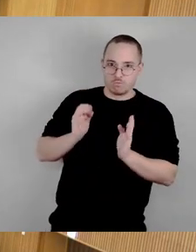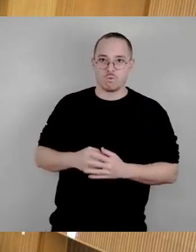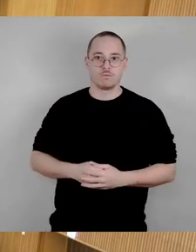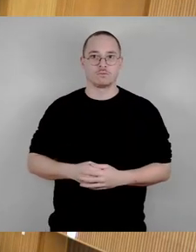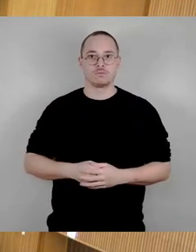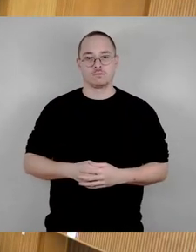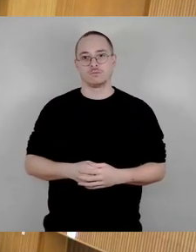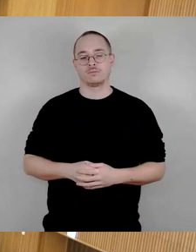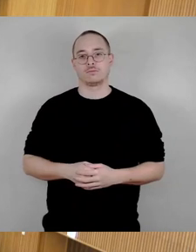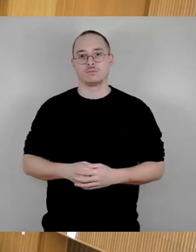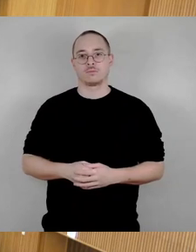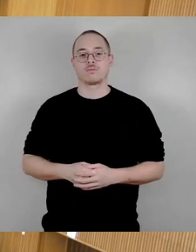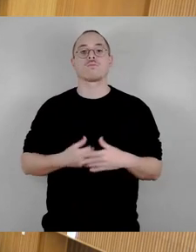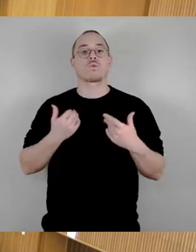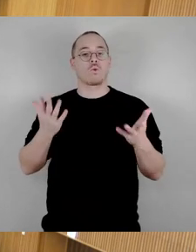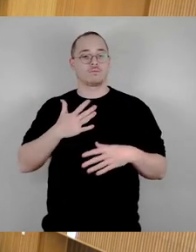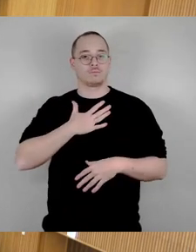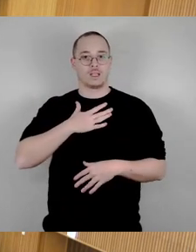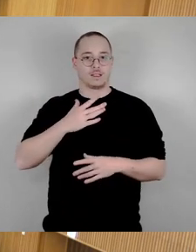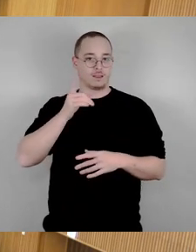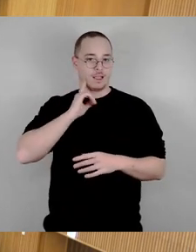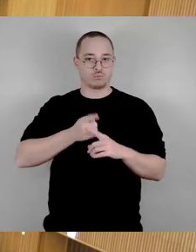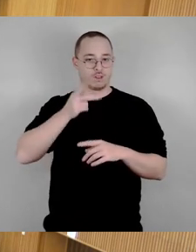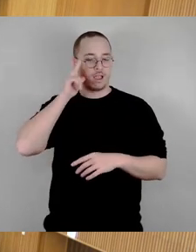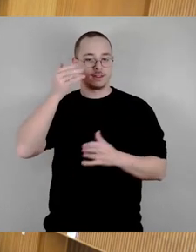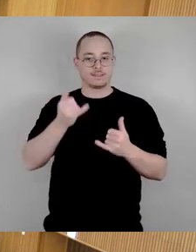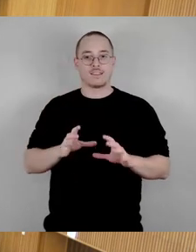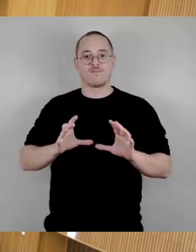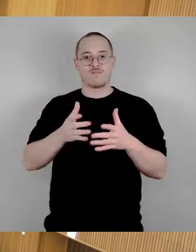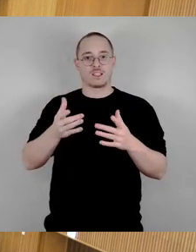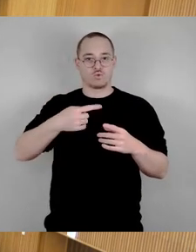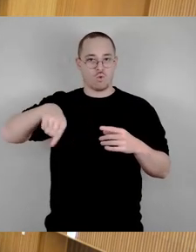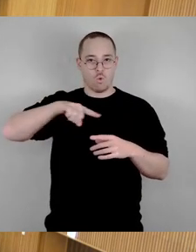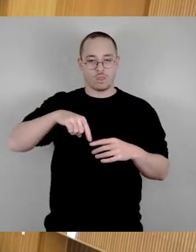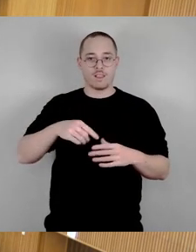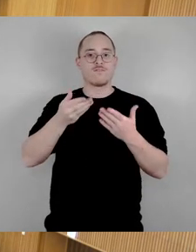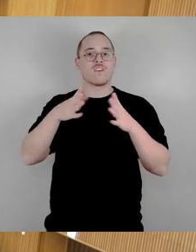So, meine Damen und Herren, dann steigen wir ein in die Fraktionsrunde. Freie Wähler, Freie Bürger, Stadt und Herr Nietzsche.